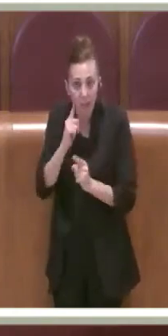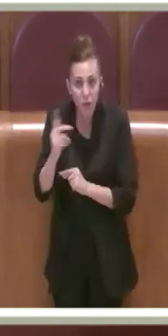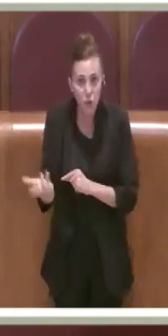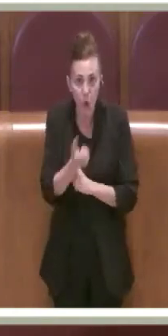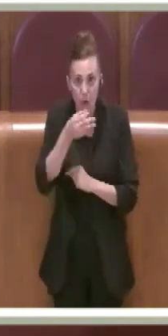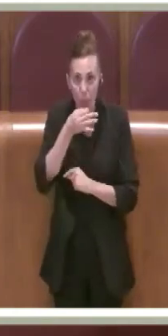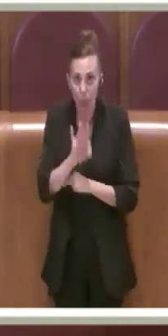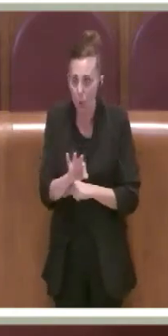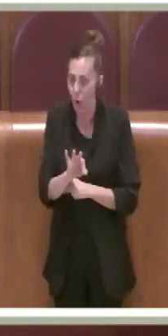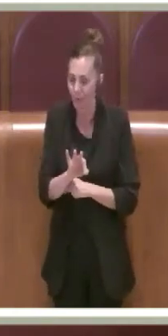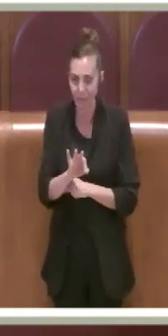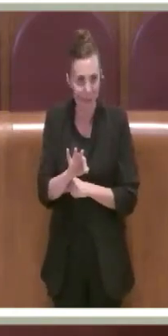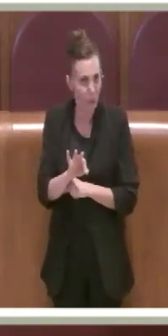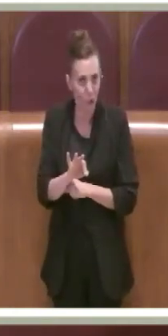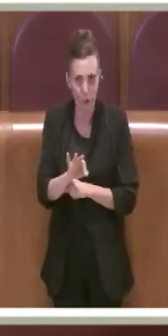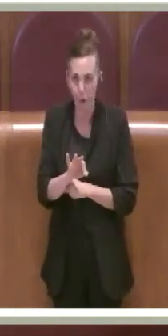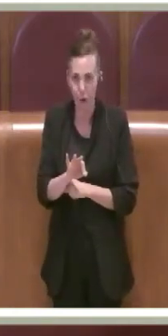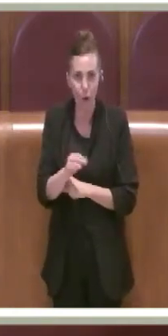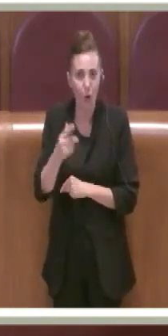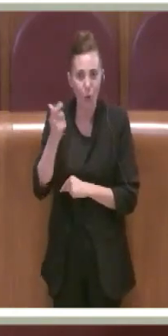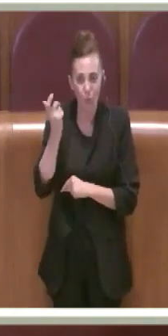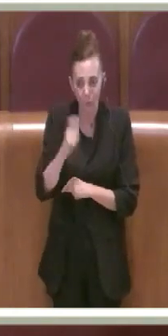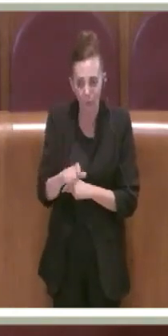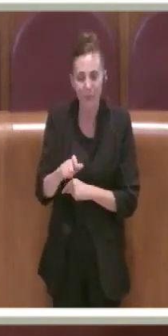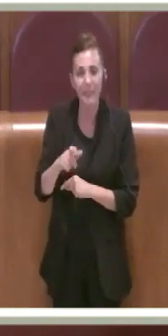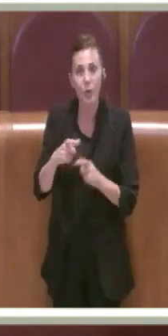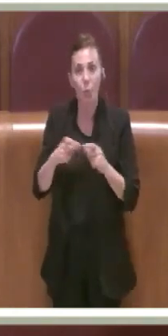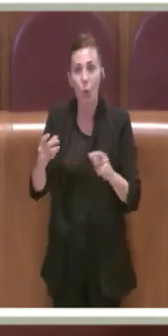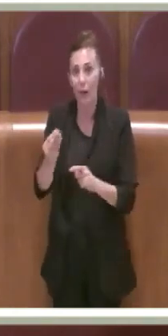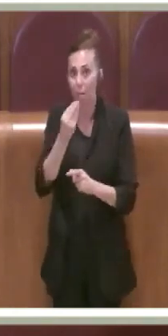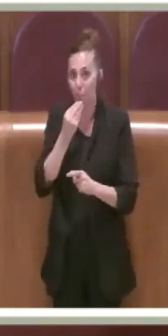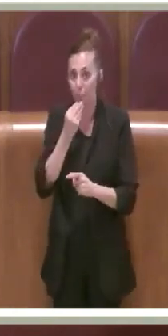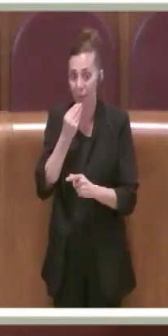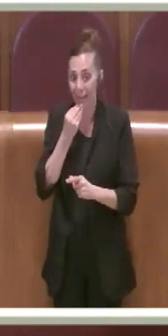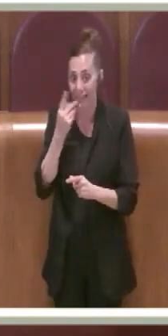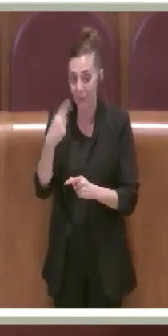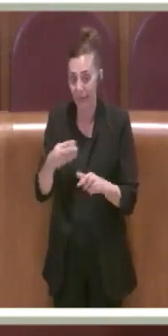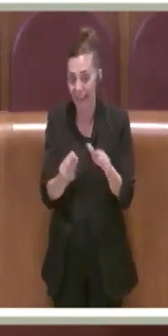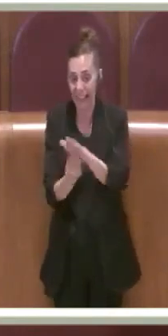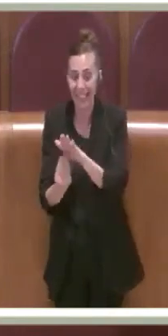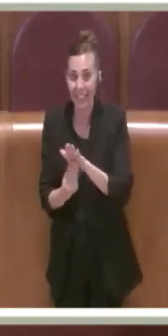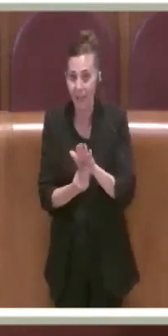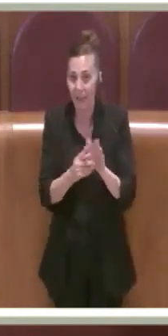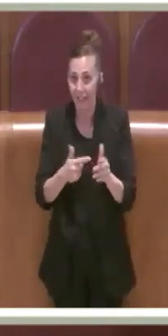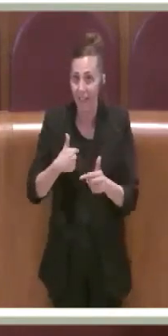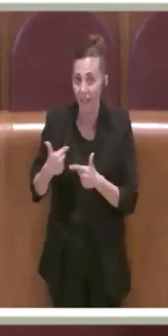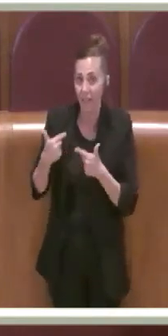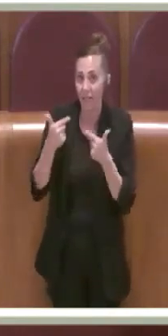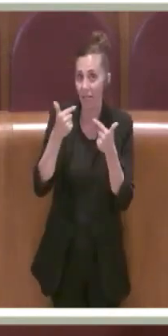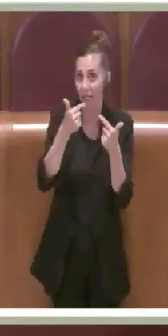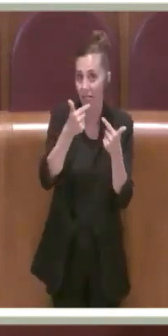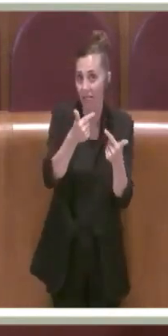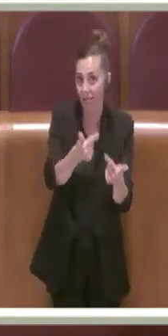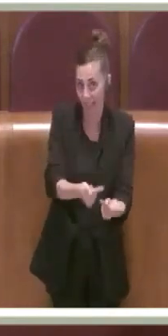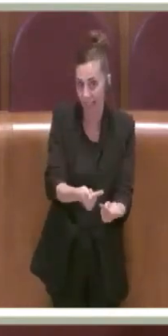arrivare a erogare dei buoni pasto a dei lavoratori a dei tempi sicuramente molto